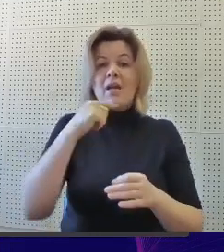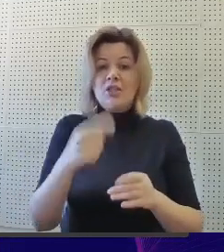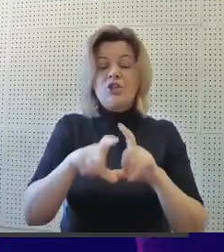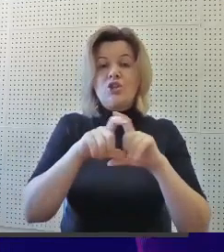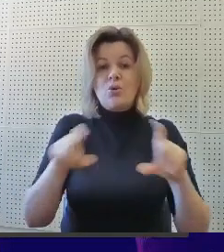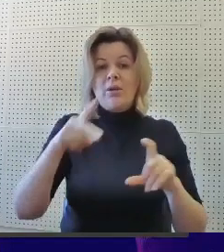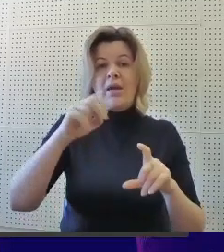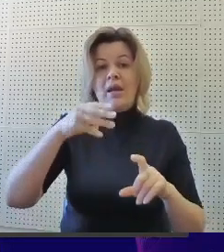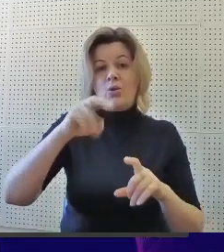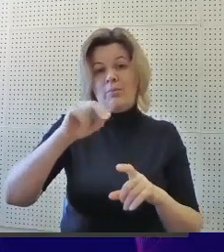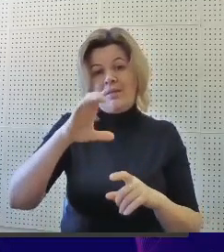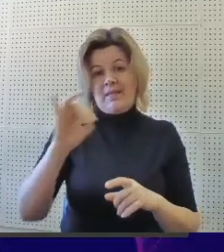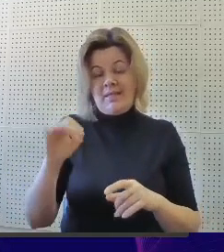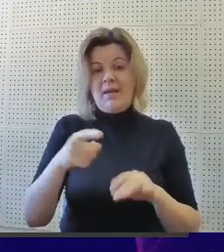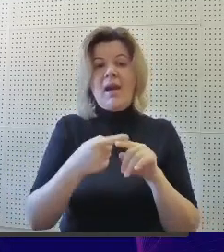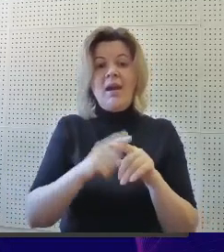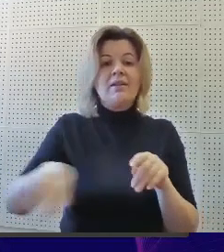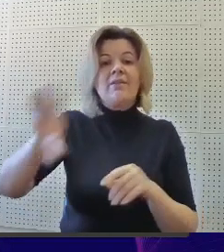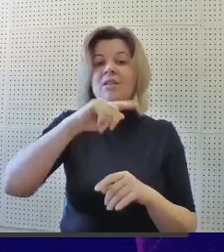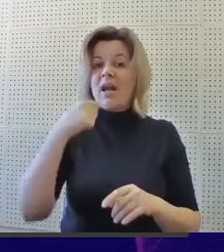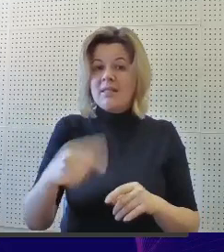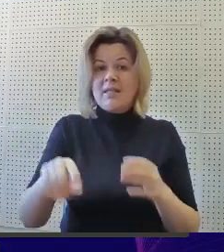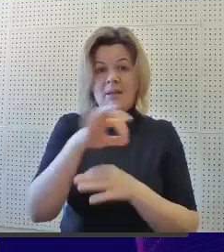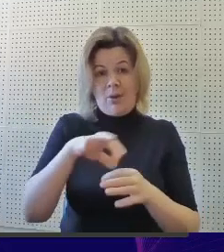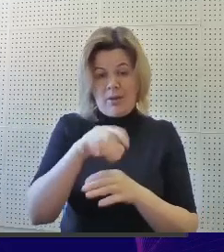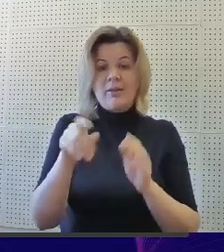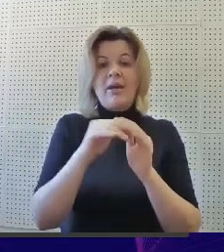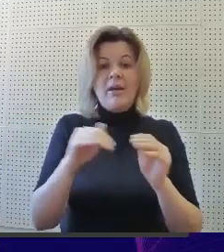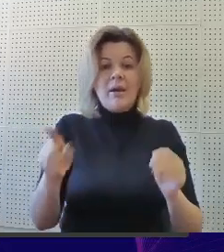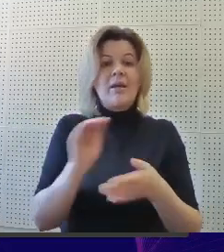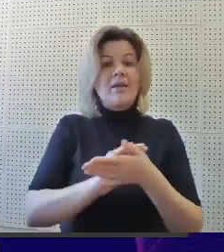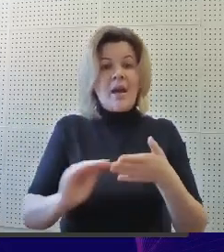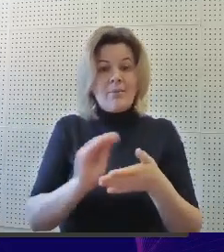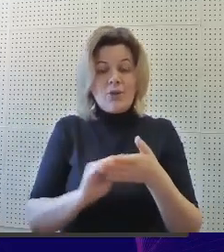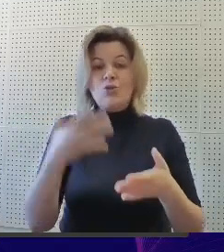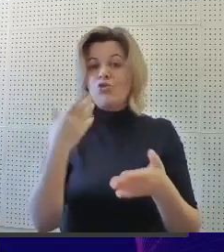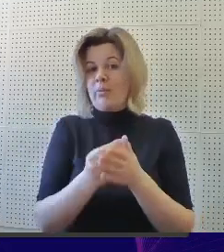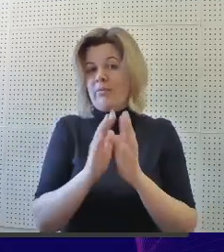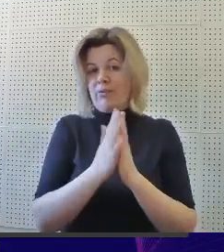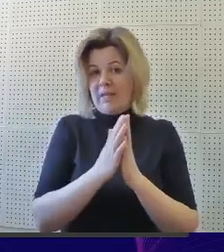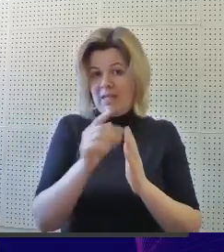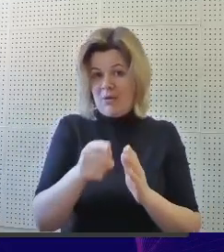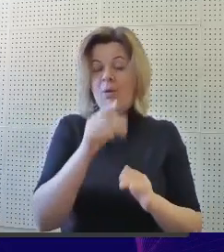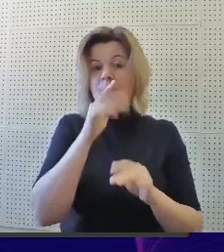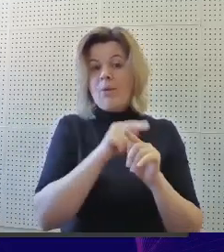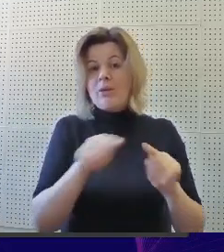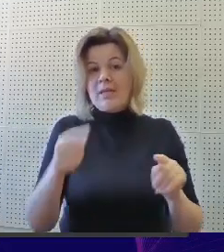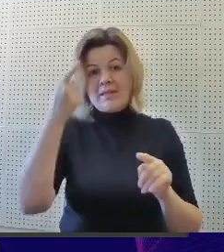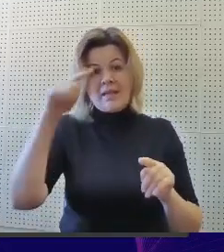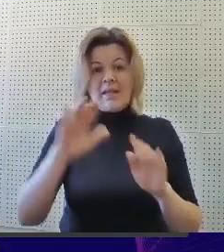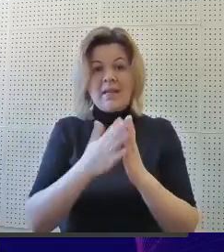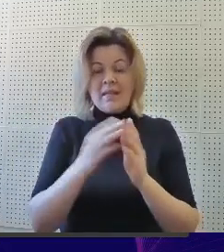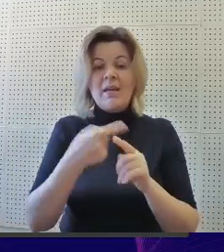всероссийской школьной летописи. Это всероссийский проект, где они напишут и издадут собственную книгу. Процесс